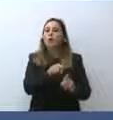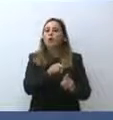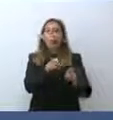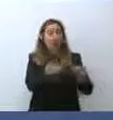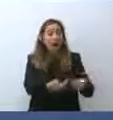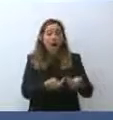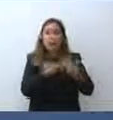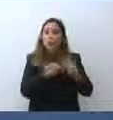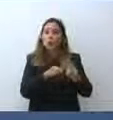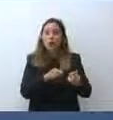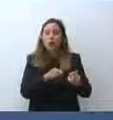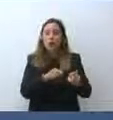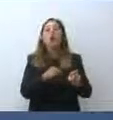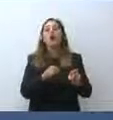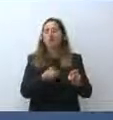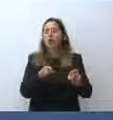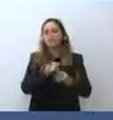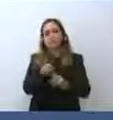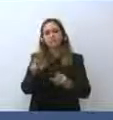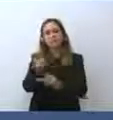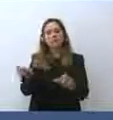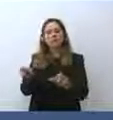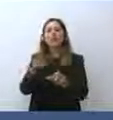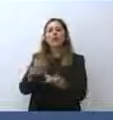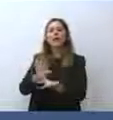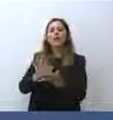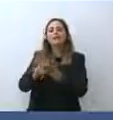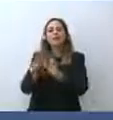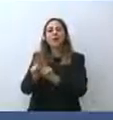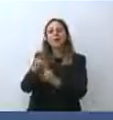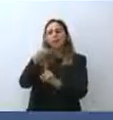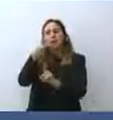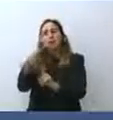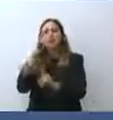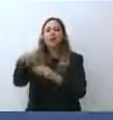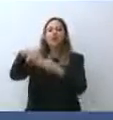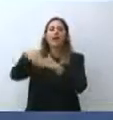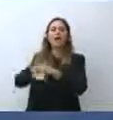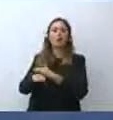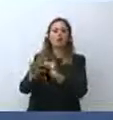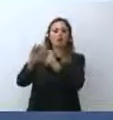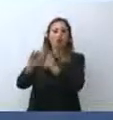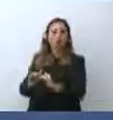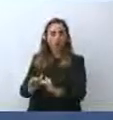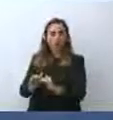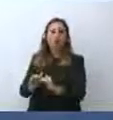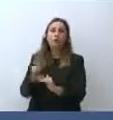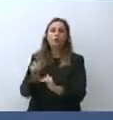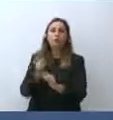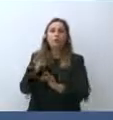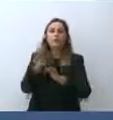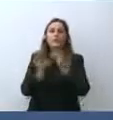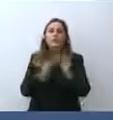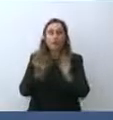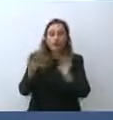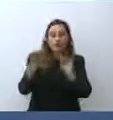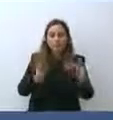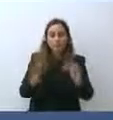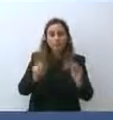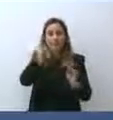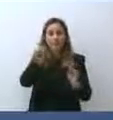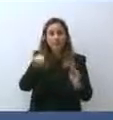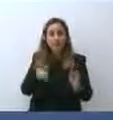immediatamente la condizione di rifugiato. Quindi va, in un certo senso, questa ricollocazione sta andando verso un canale